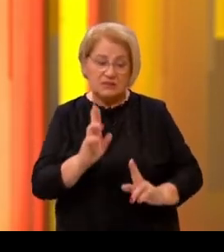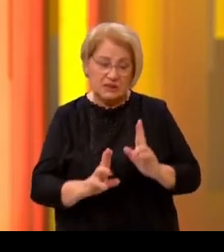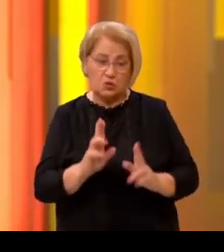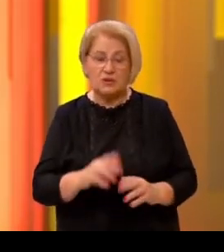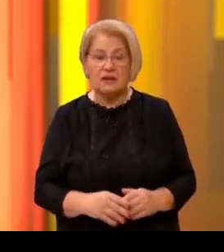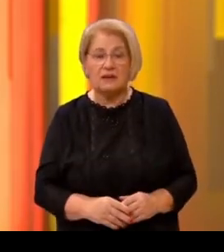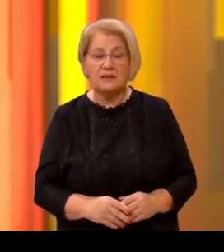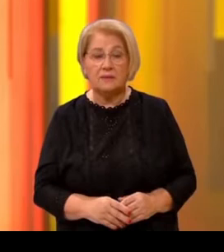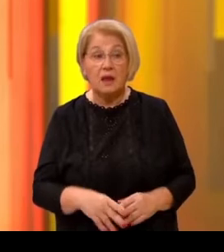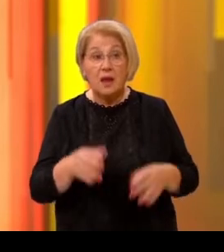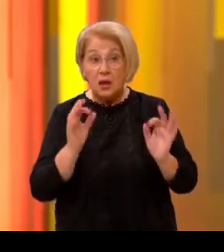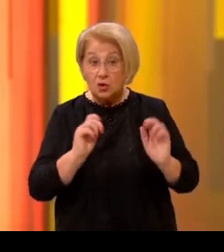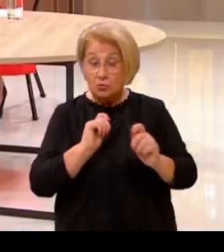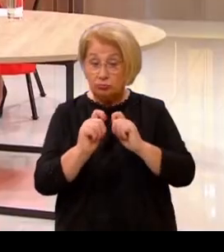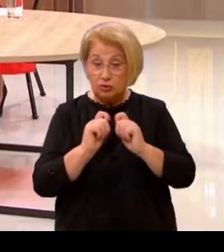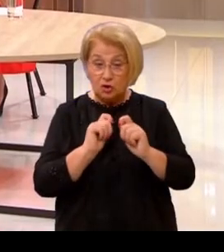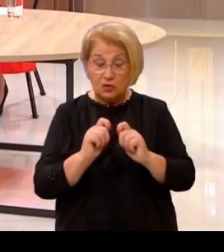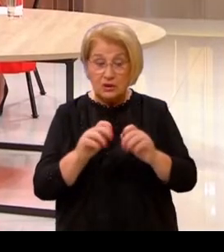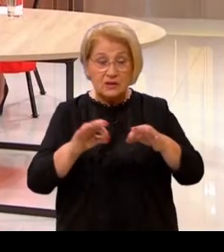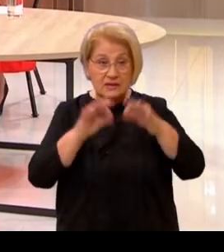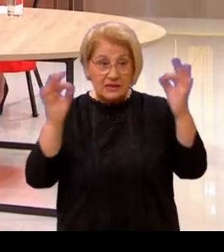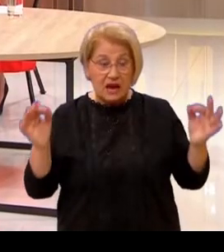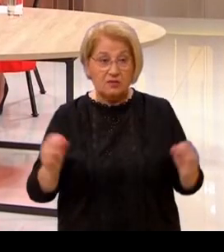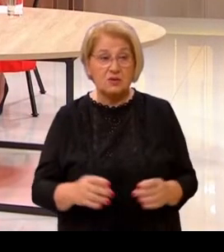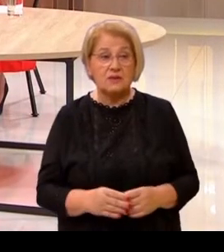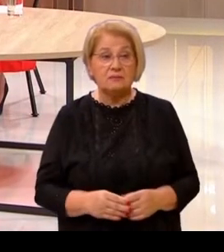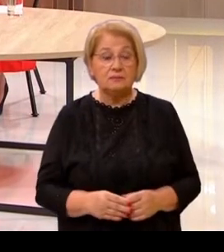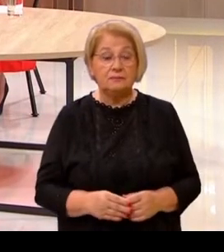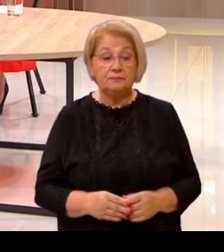dobro iskomuniciramo i za našu javnost i tako dalje.